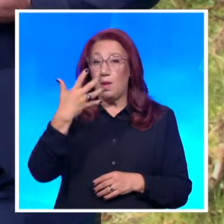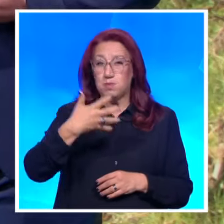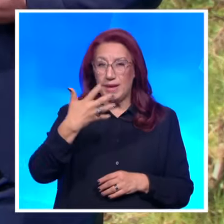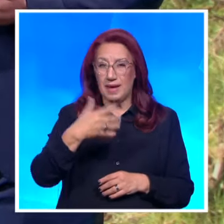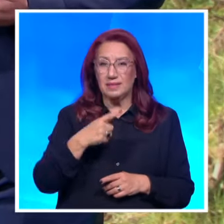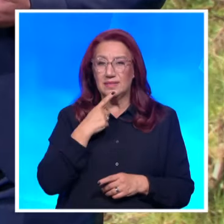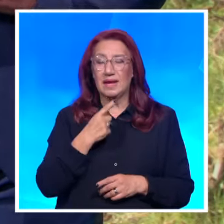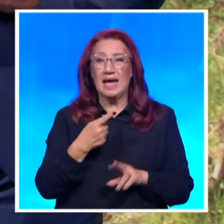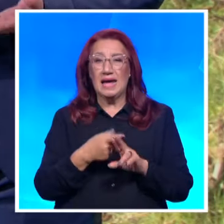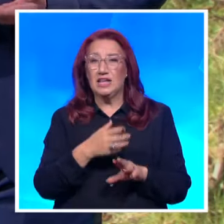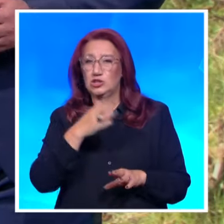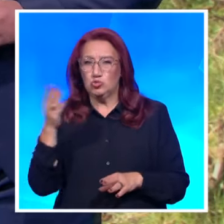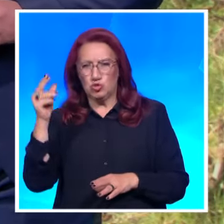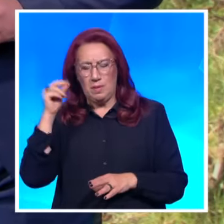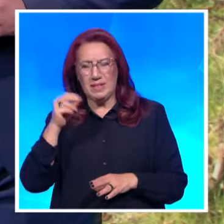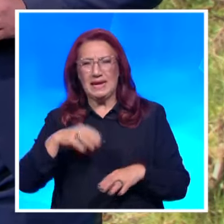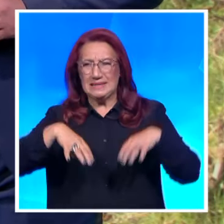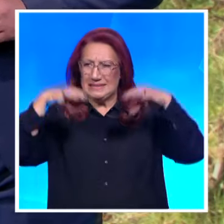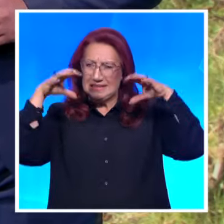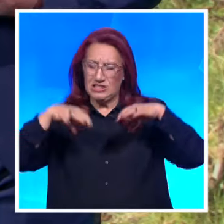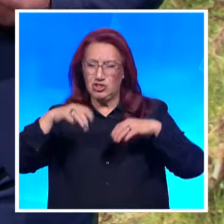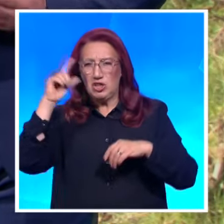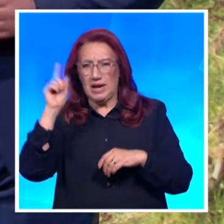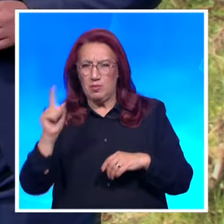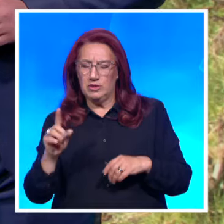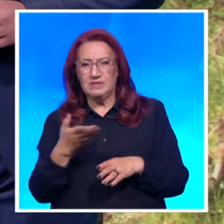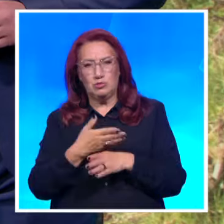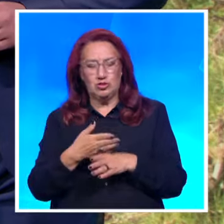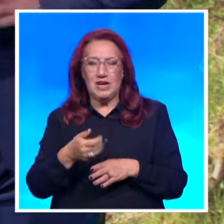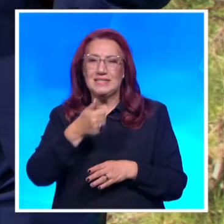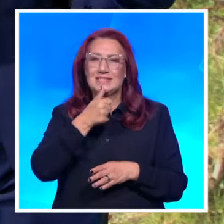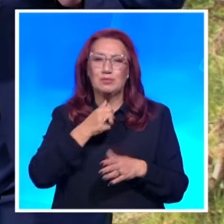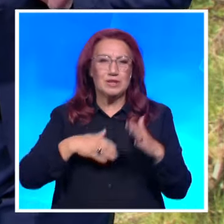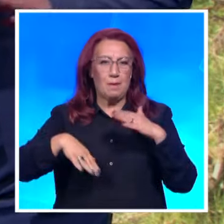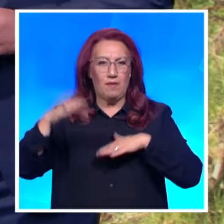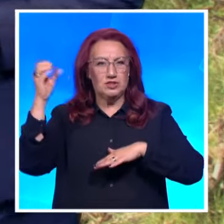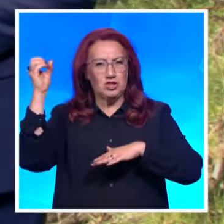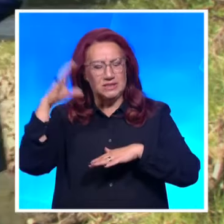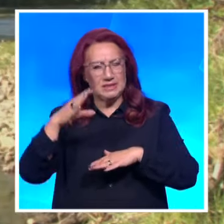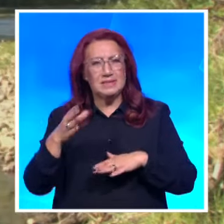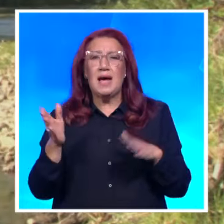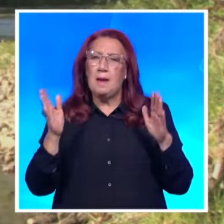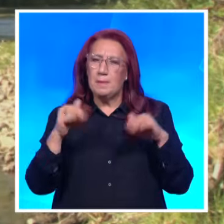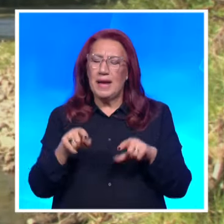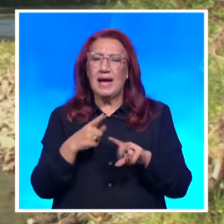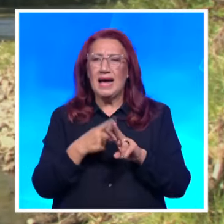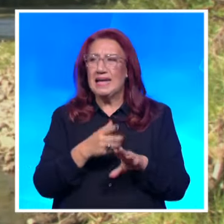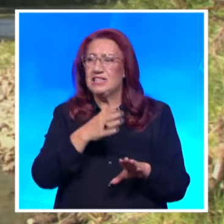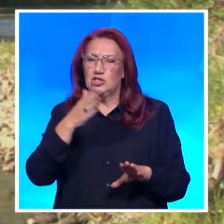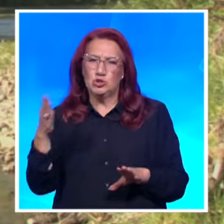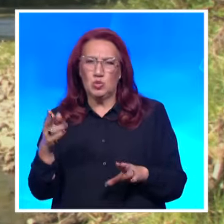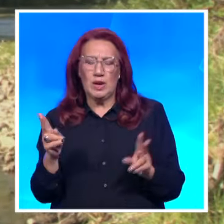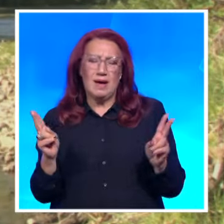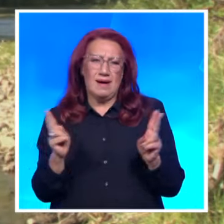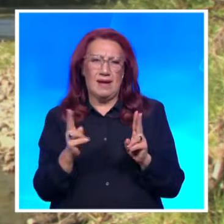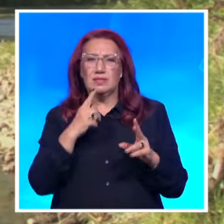валежи и грамотевишните бури ще продължат. Към събута повече слънчеви часове, но не е изключено на места в източните области за кратко